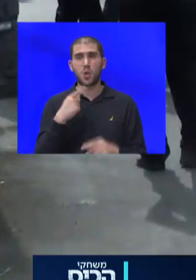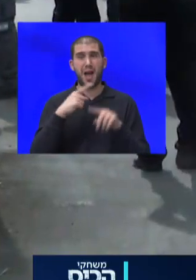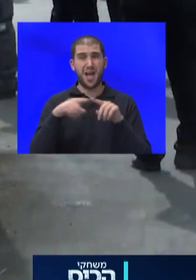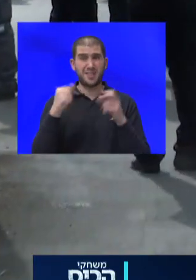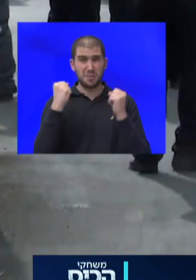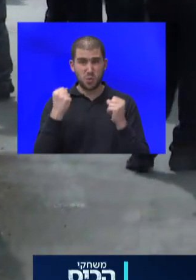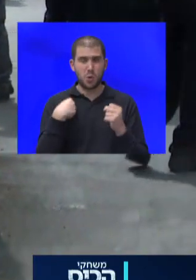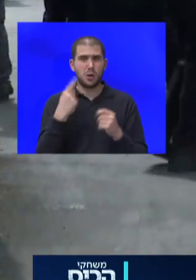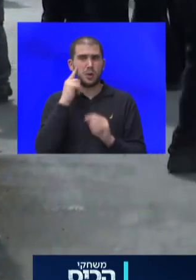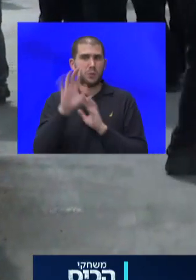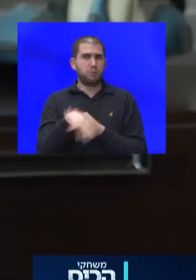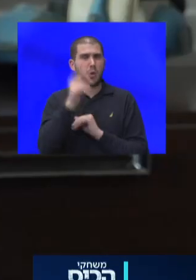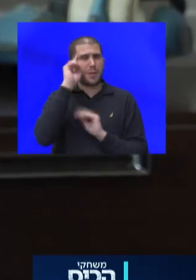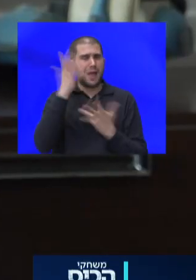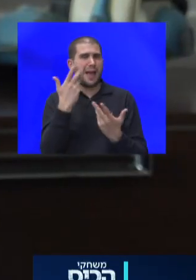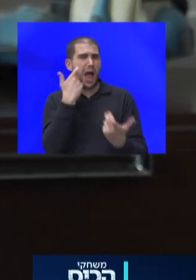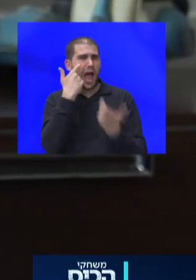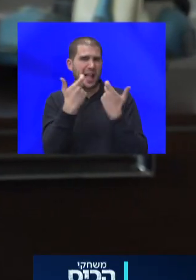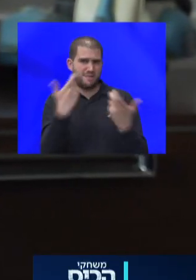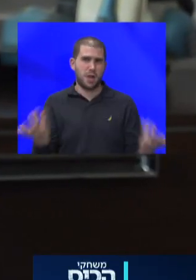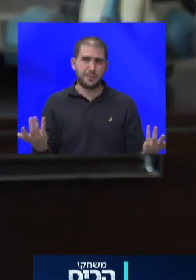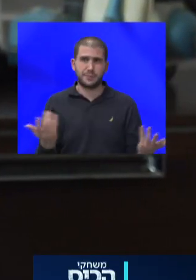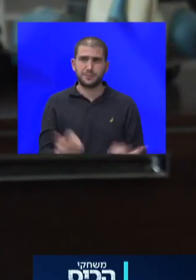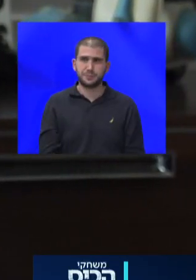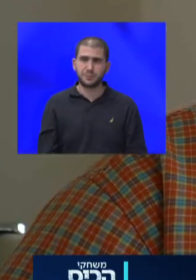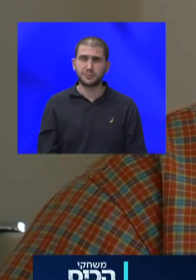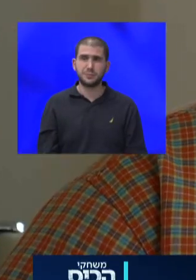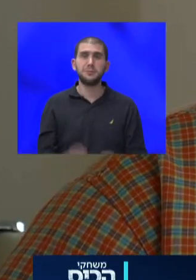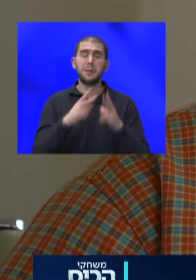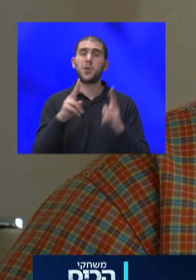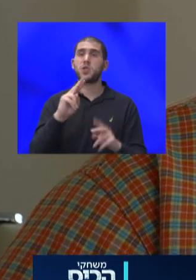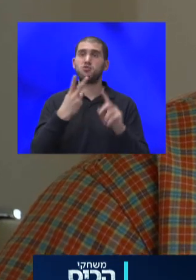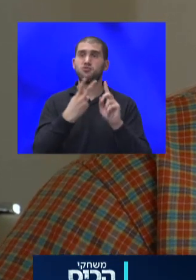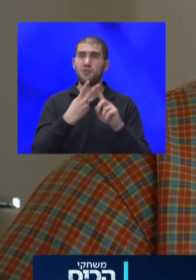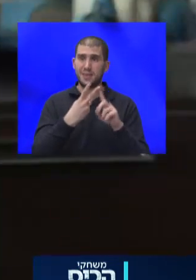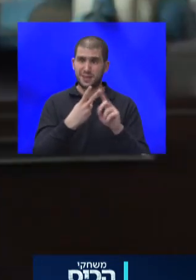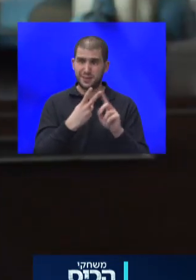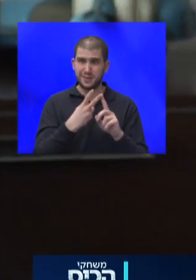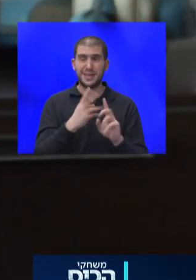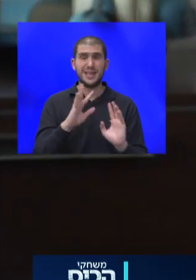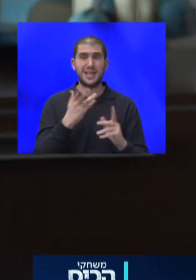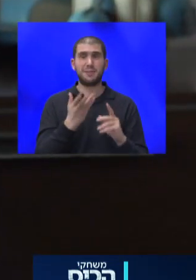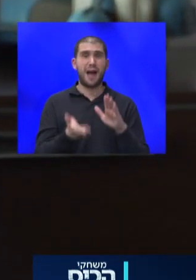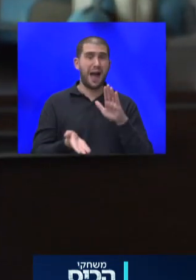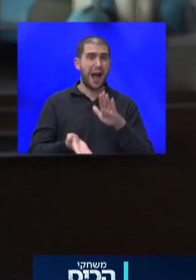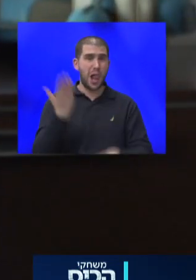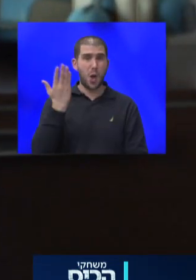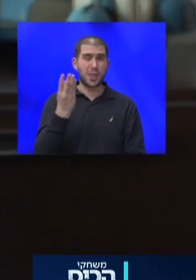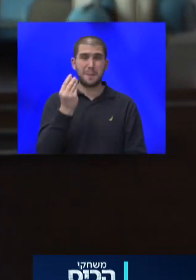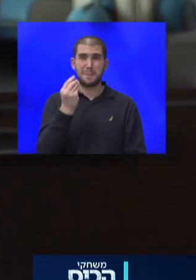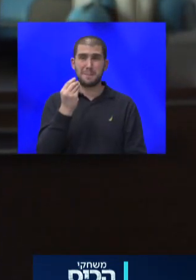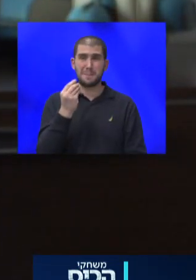מושג איך לעקוף את זה. הפתרון השני, אם נעלה את הפרמיות בכמה עשרות שקלים